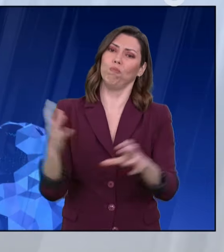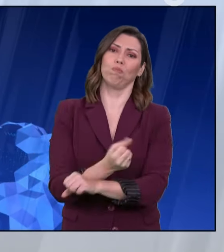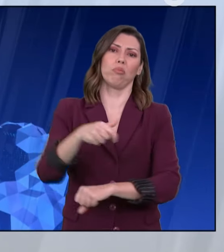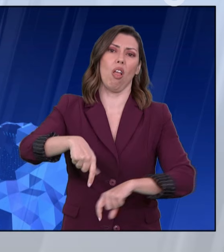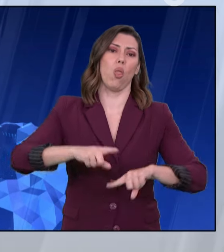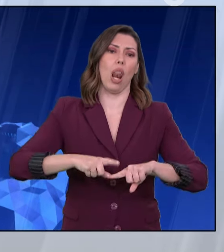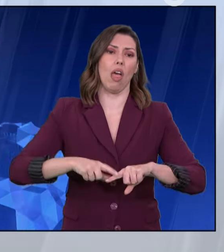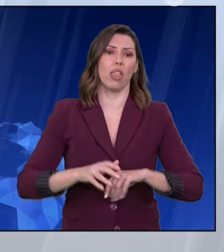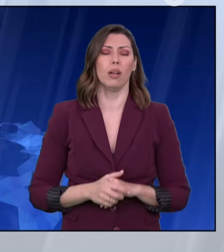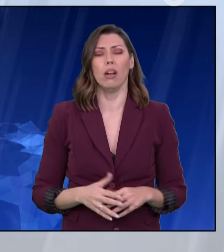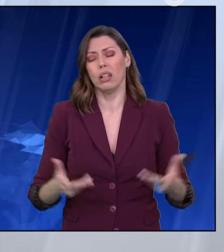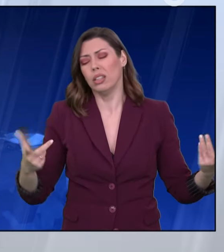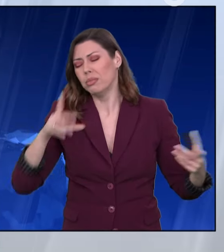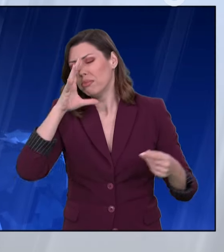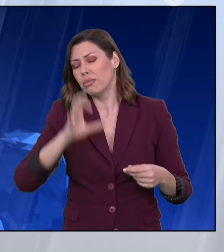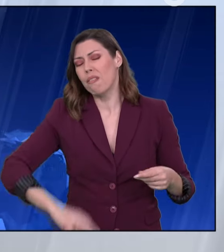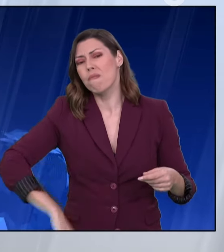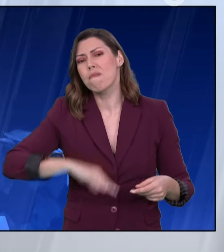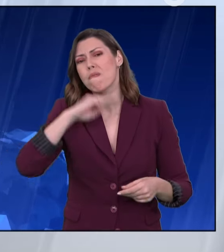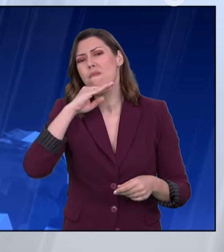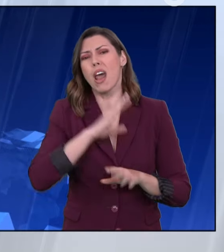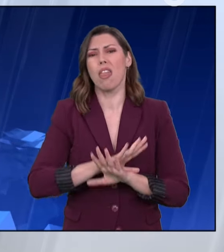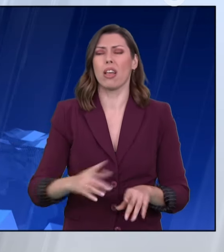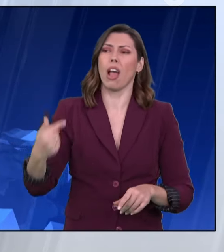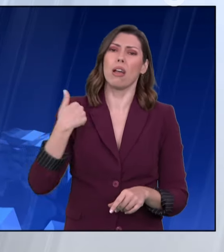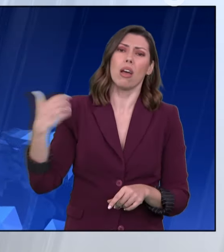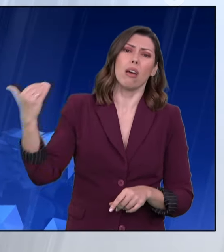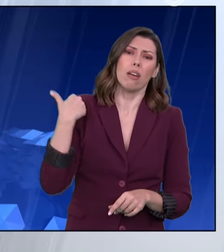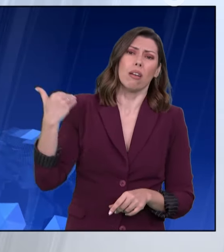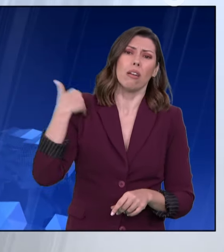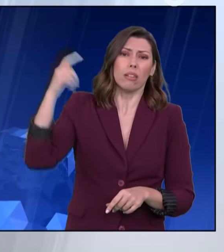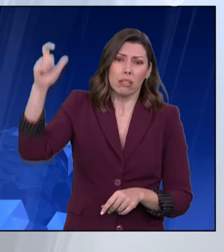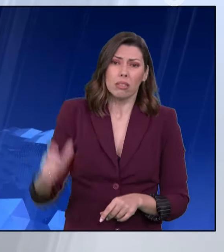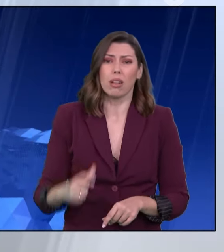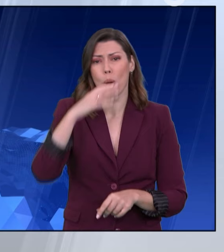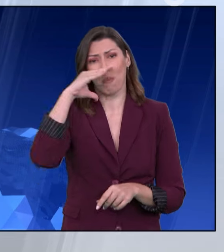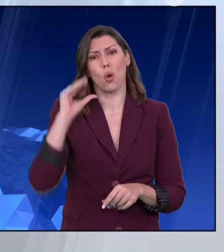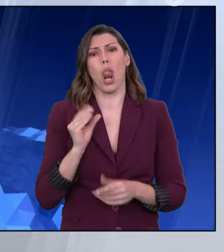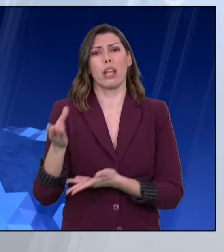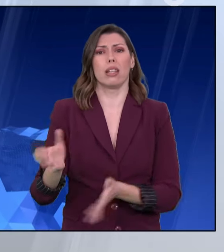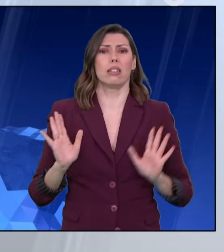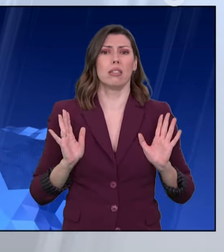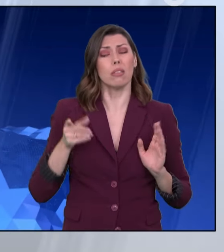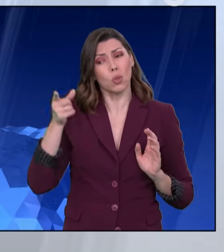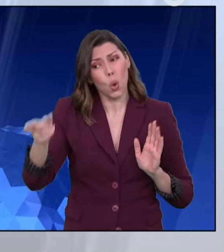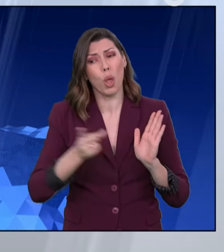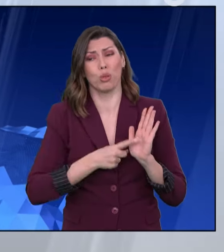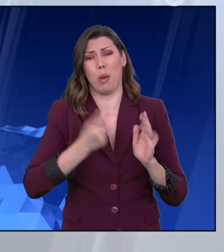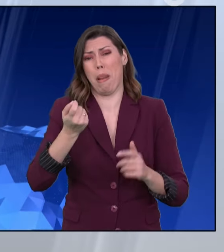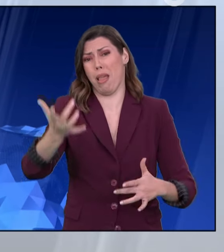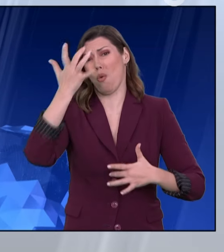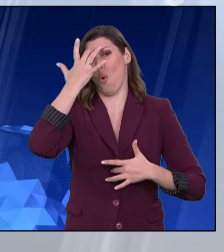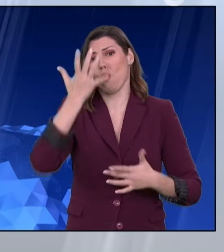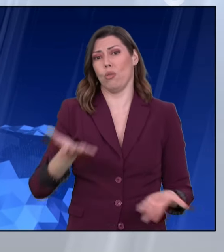Έχω βαρεθεί στη ζωή μου να απολογούμε για τον Πολάκη. Αυτό πρέπει να το λάβει πάρα πολύ σοβαρά η υπόψη του και ο ίδιος. Δεν